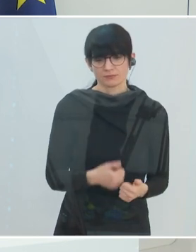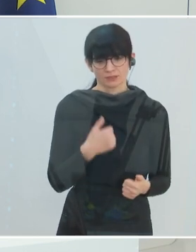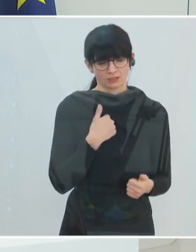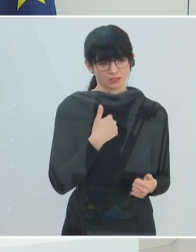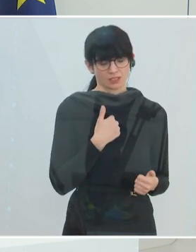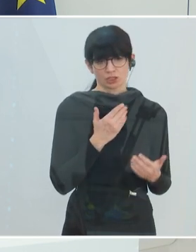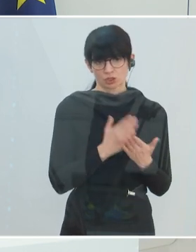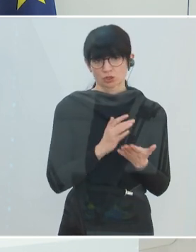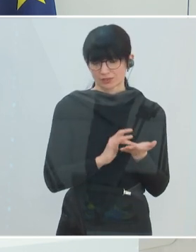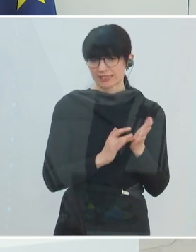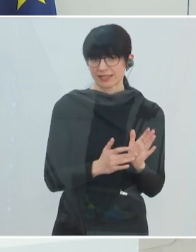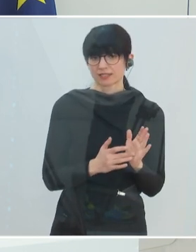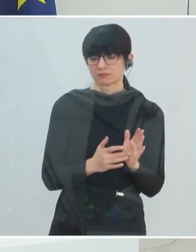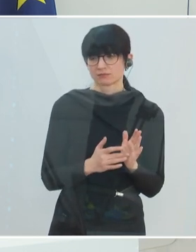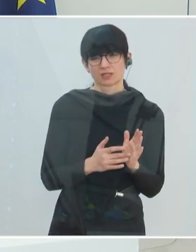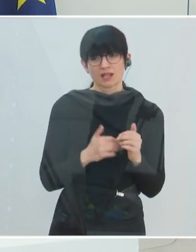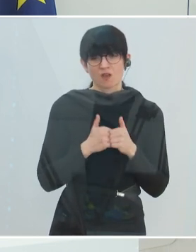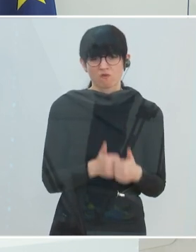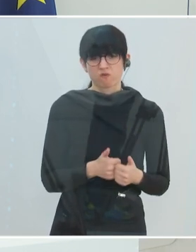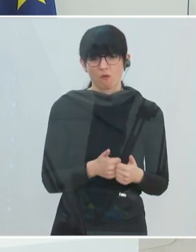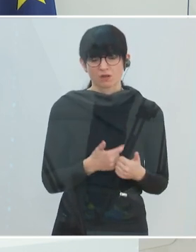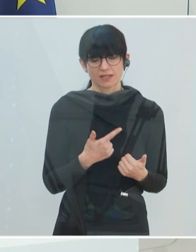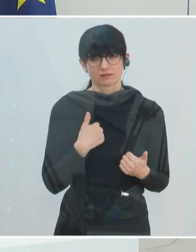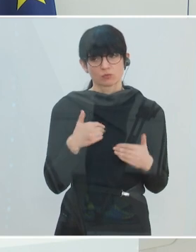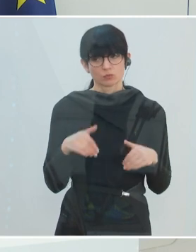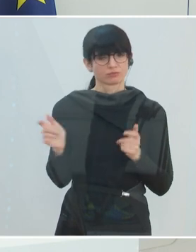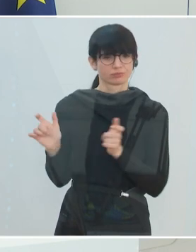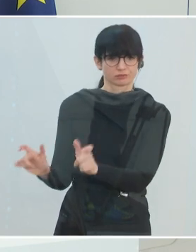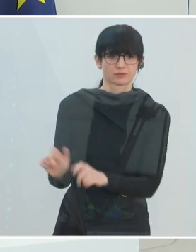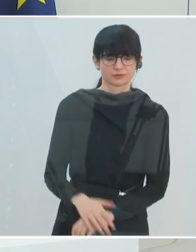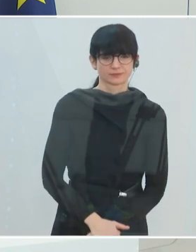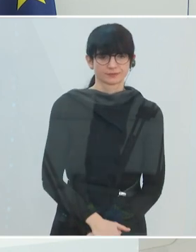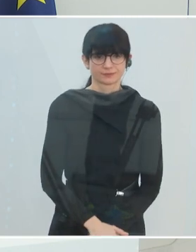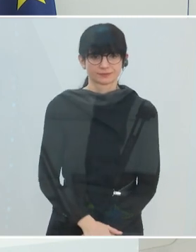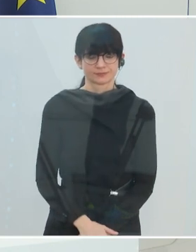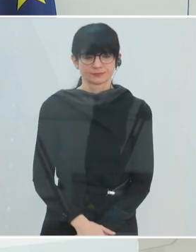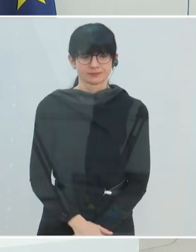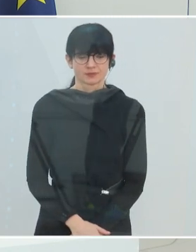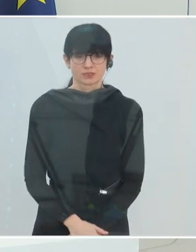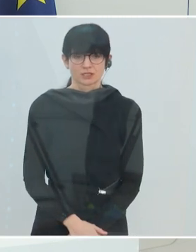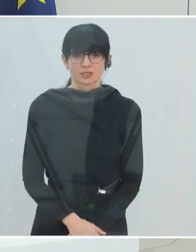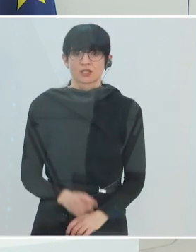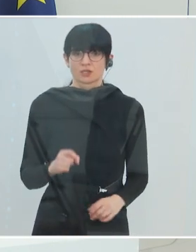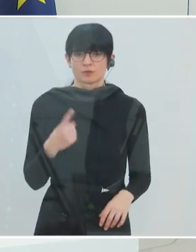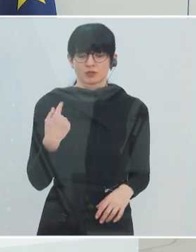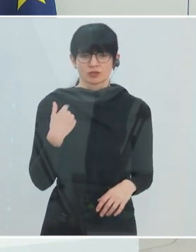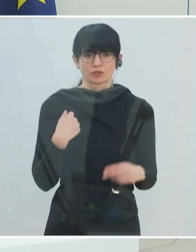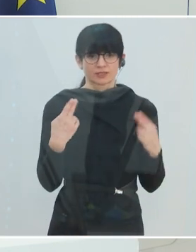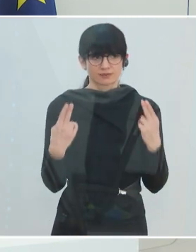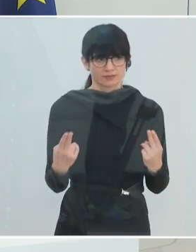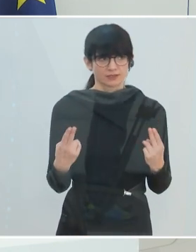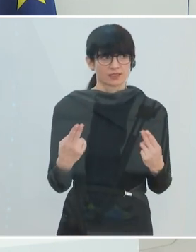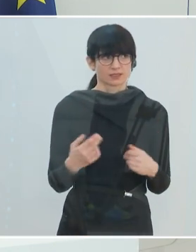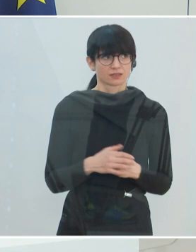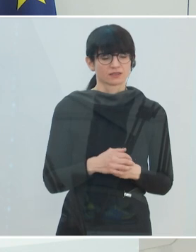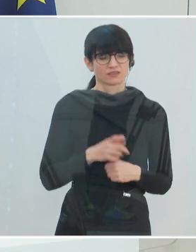skizziert habe, auch wirklich eintreffen. Worum es aber ganz besonders geht, und auch das ist schon angesprochen worden,